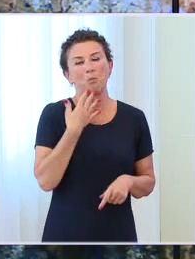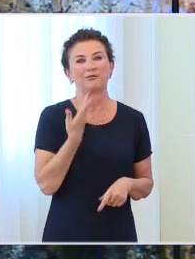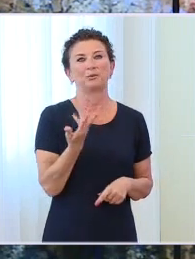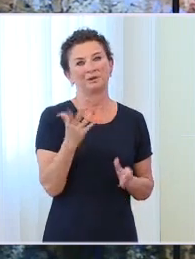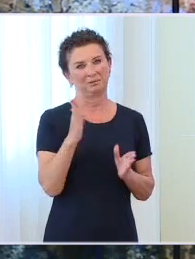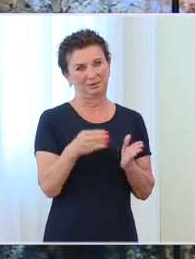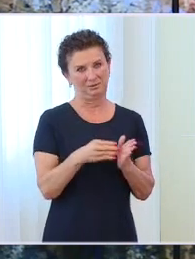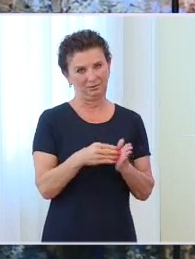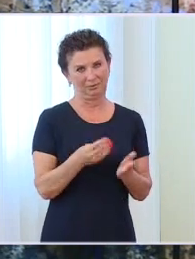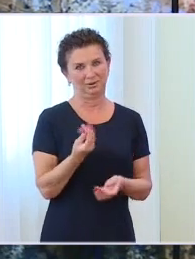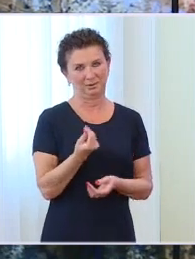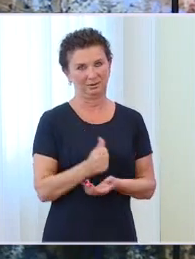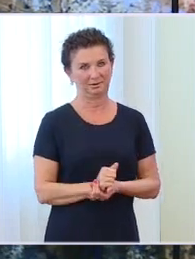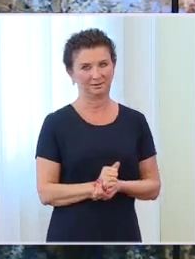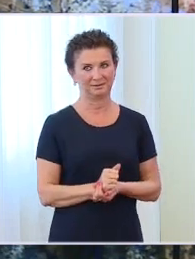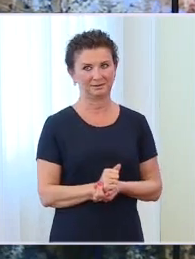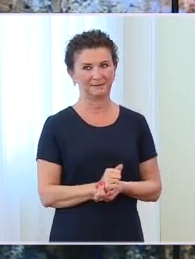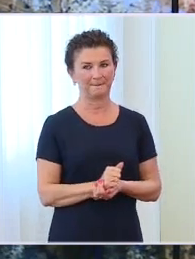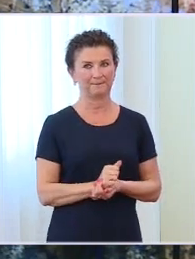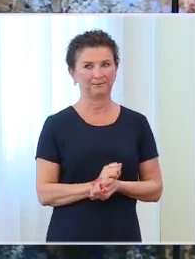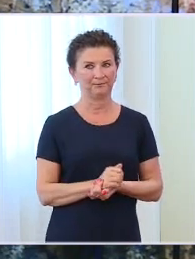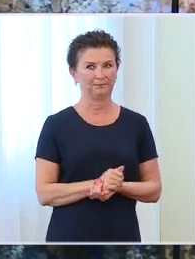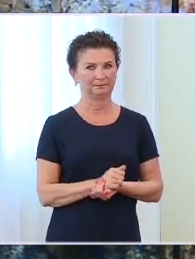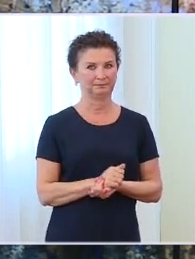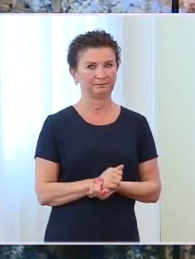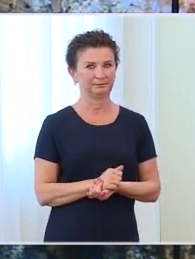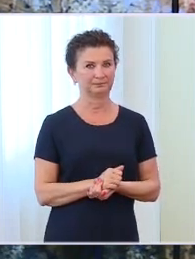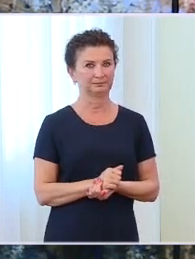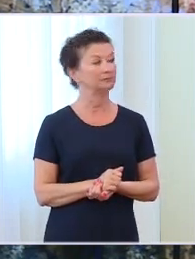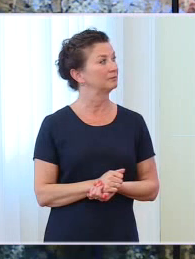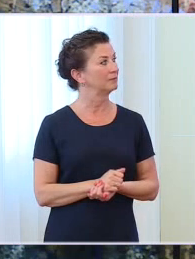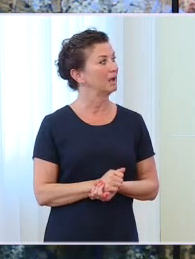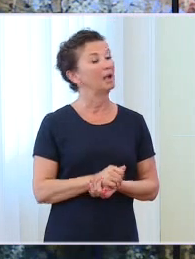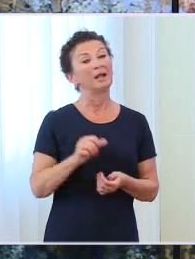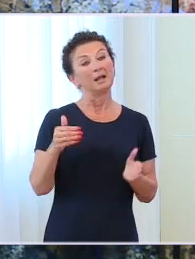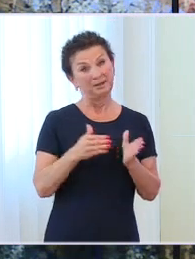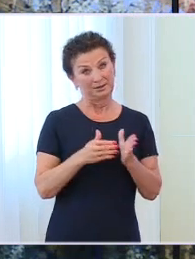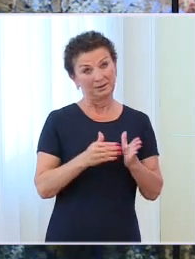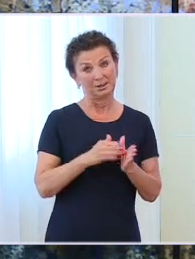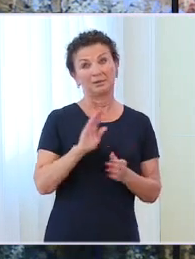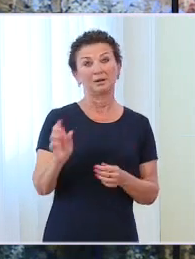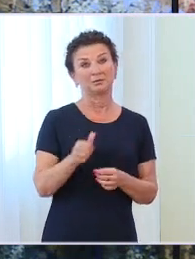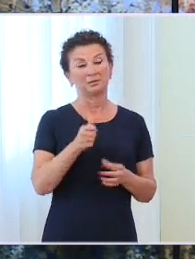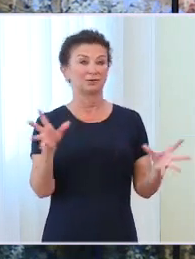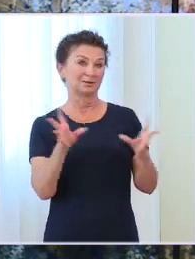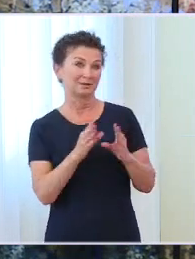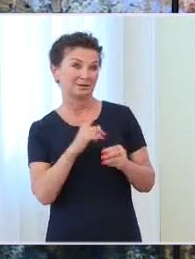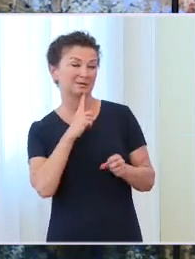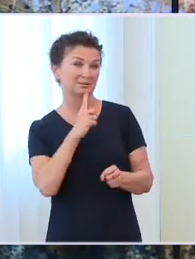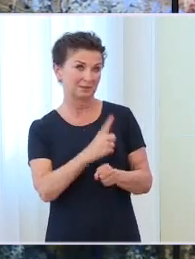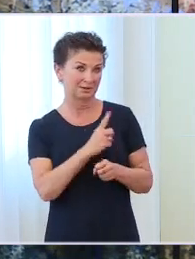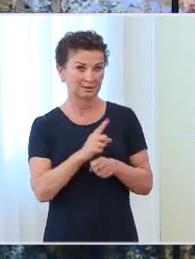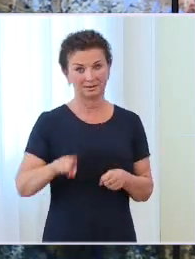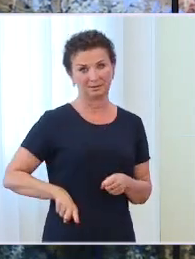który trzyma tą naszą kasę publiczną w swoich rękach pewne decyzje ustalić. I myślę, że